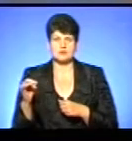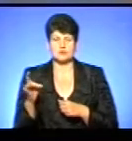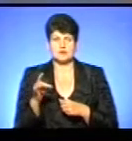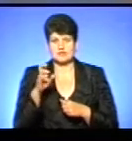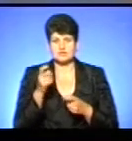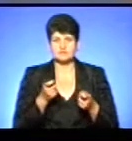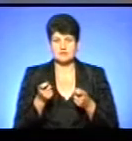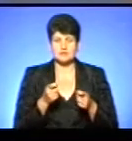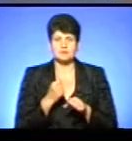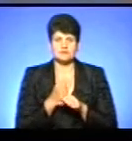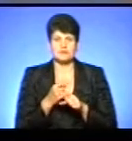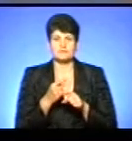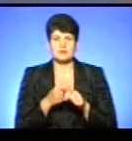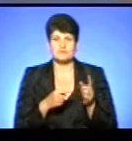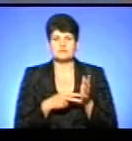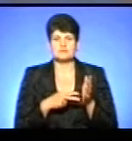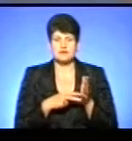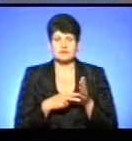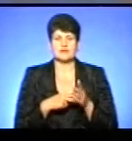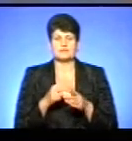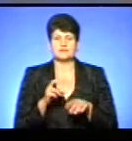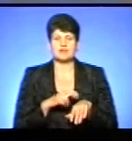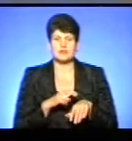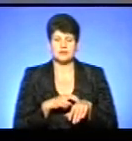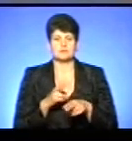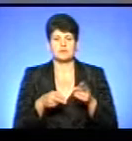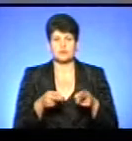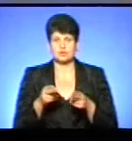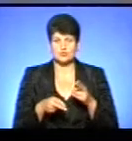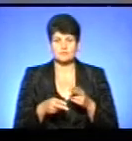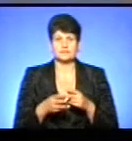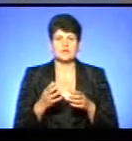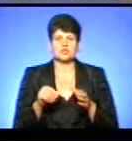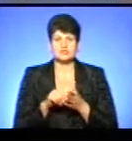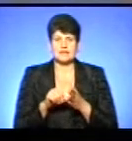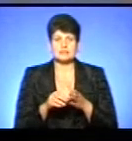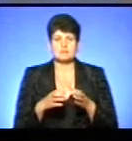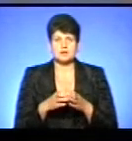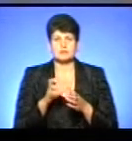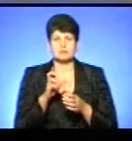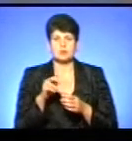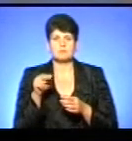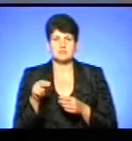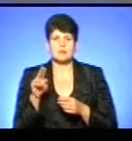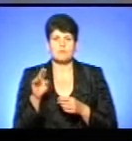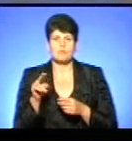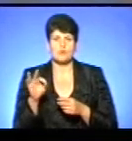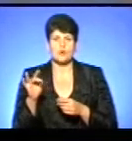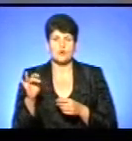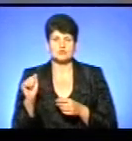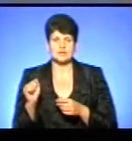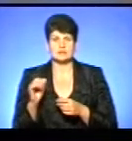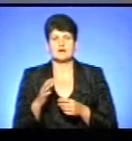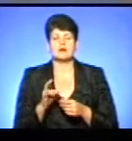півставки лікарем-хіругром у місцевій лікарні. Депутат Збарацької райради трьох скликань, член партії Блок Петра Порошенка «Солідарність». В середини